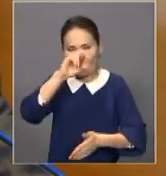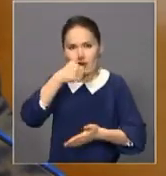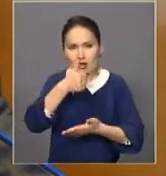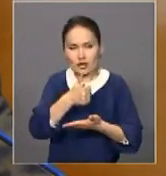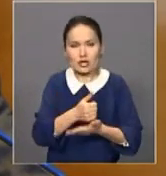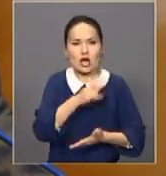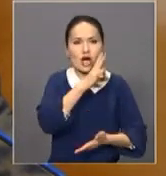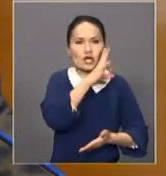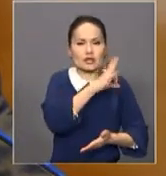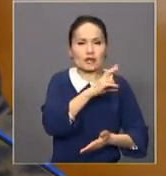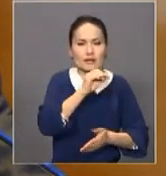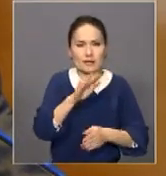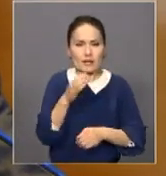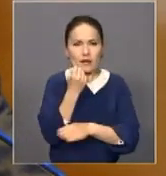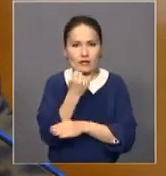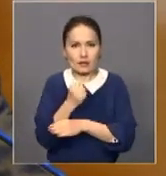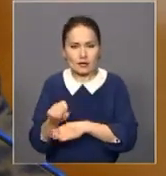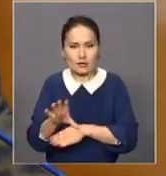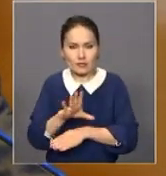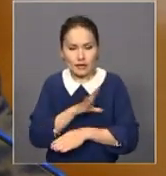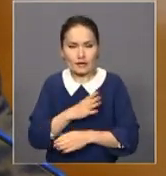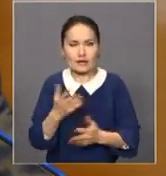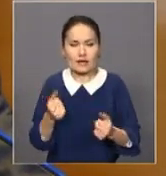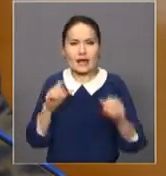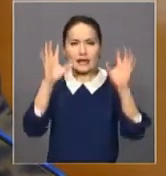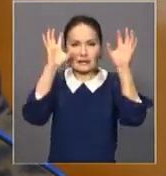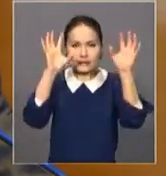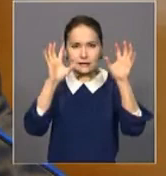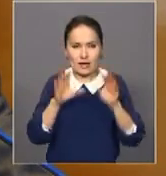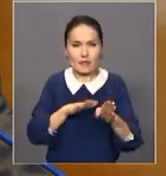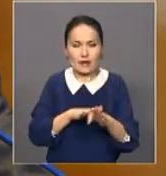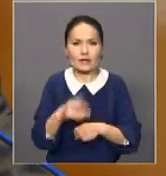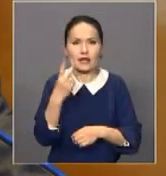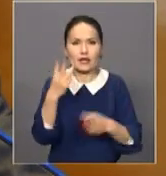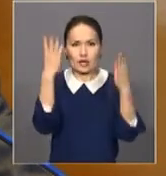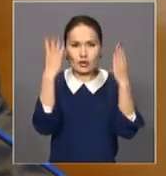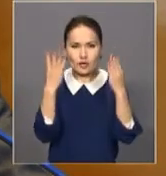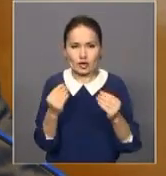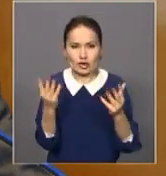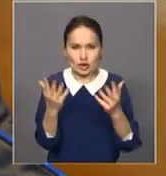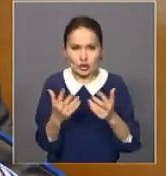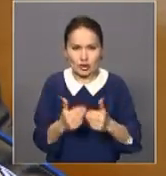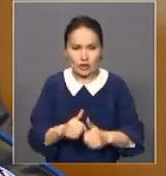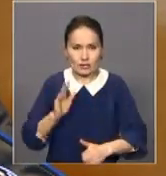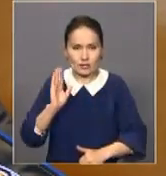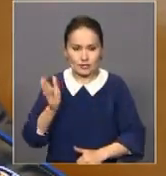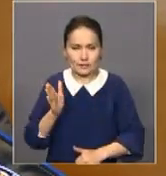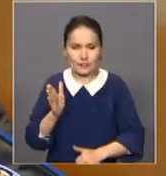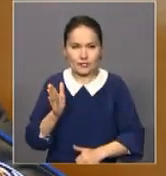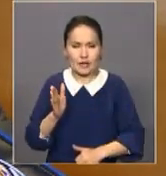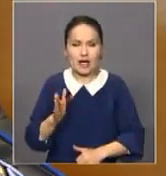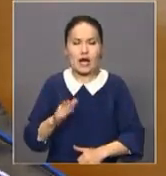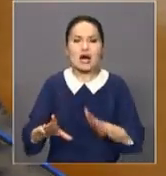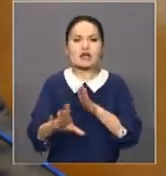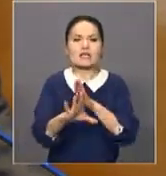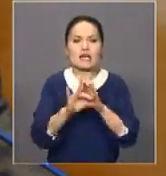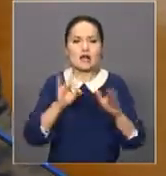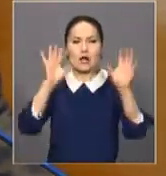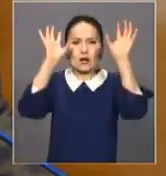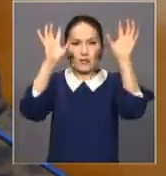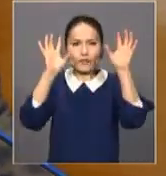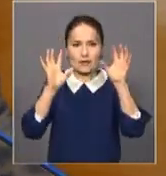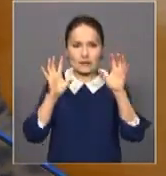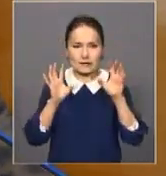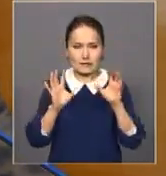боламыз. Бұған заңмен екі күн берілген. Сайлау туралы заңға сәйкес,